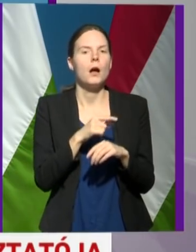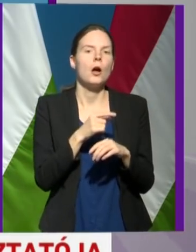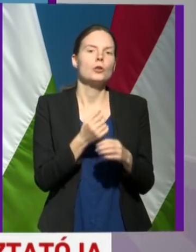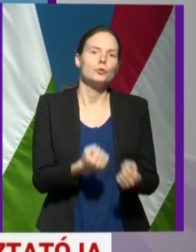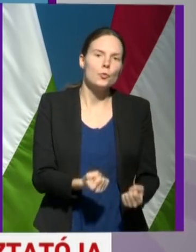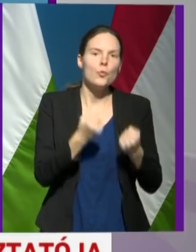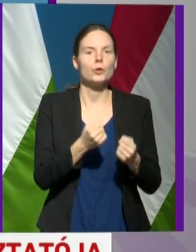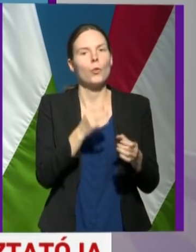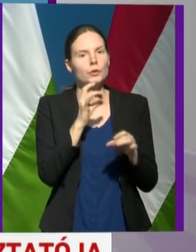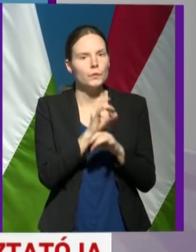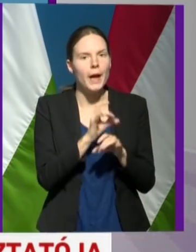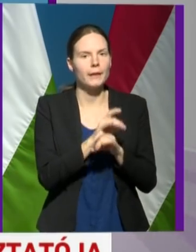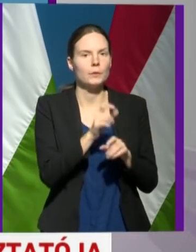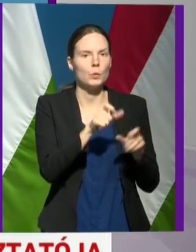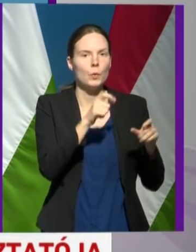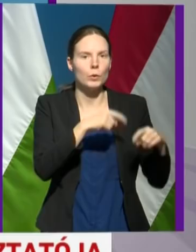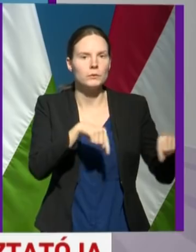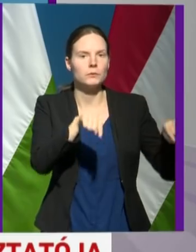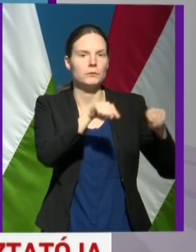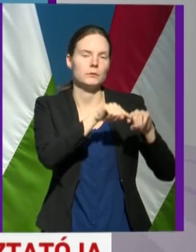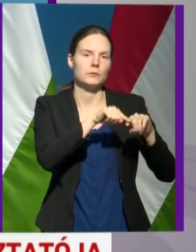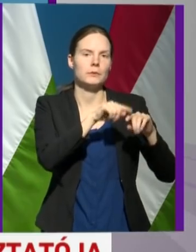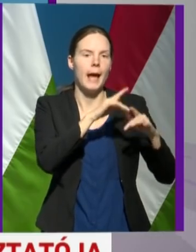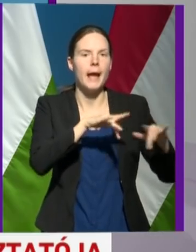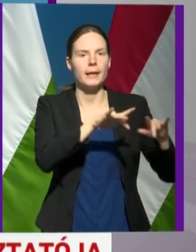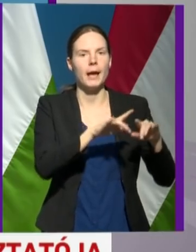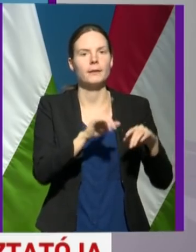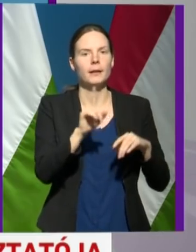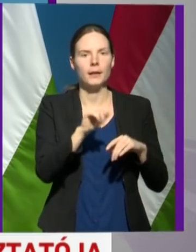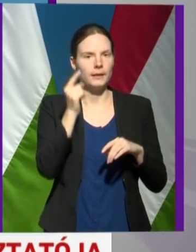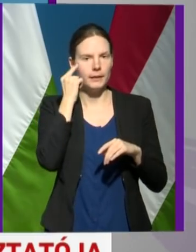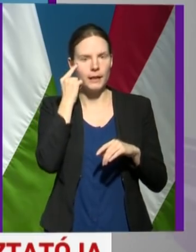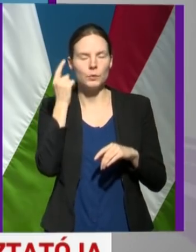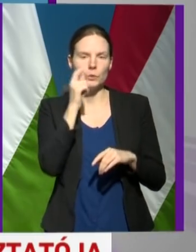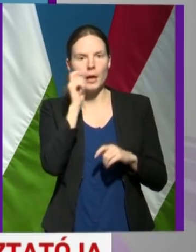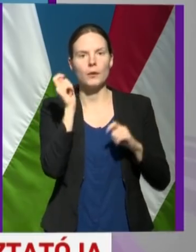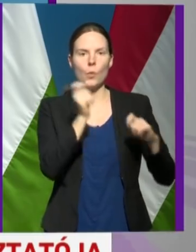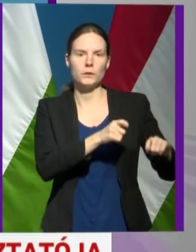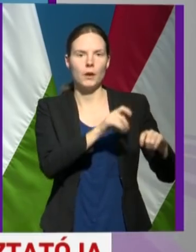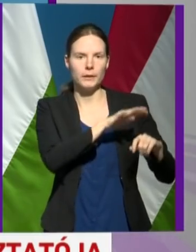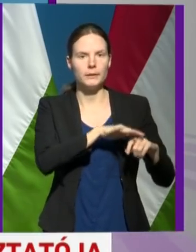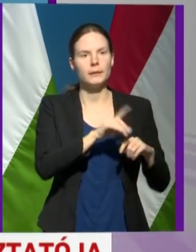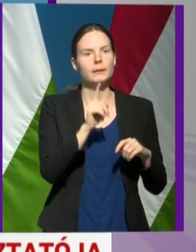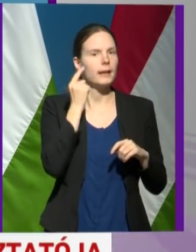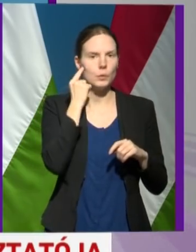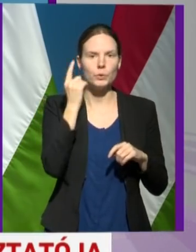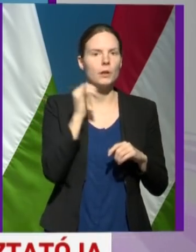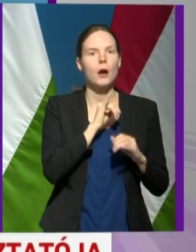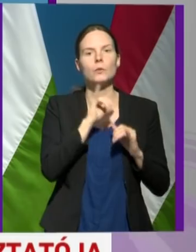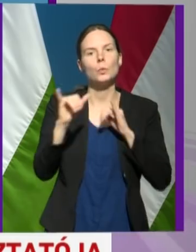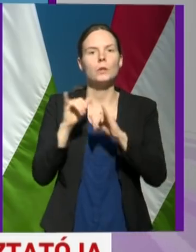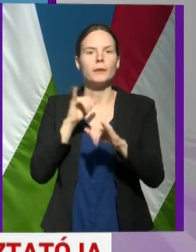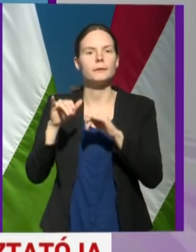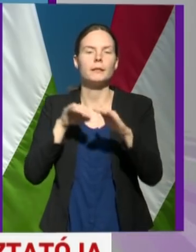érintett góczpontokról ne tudják elhagyni a személyek a területet, és ne tudják kivinni